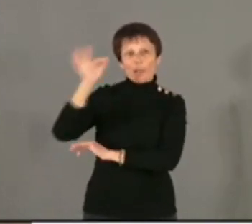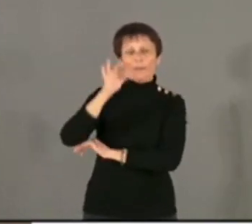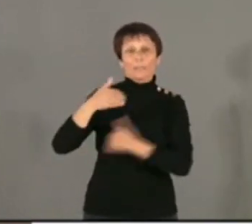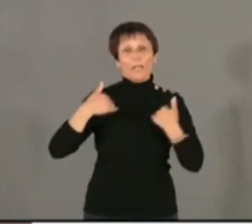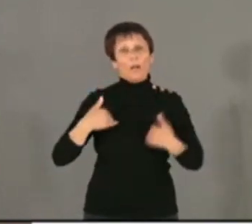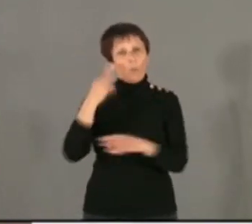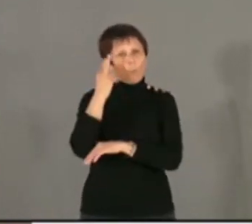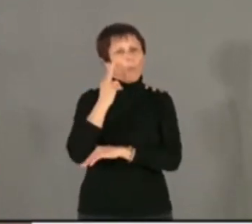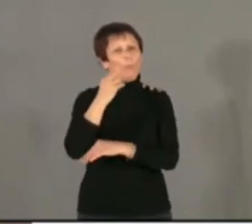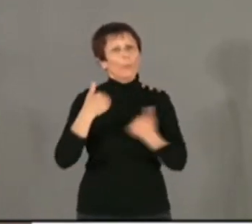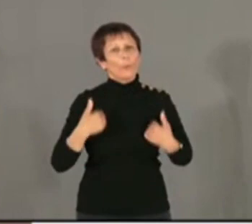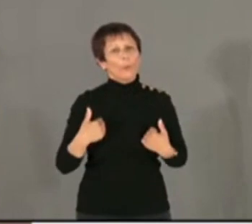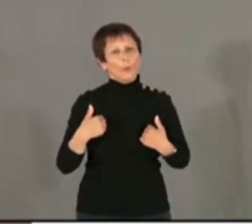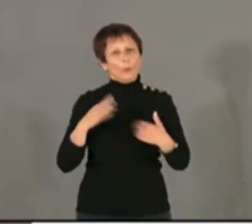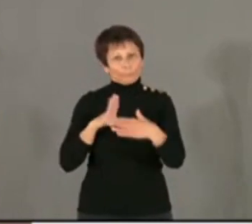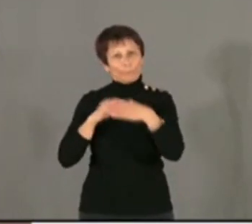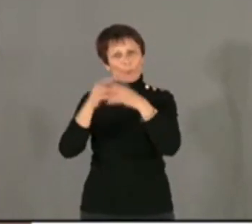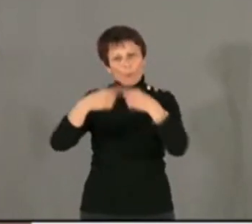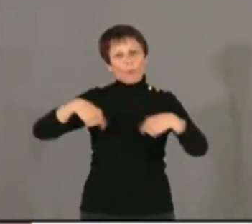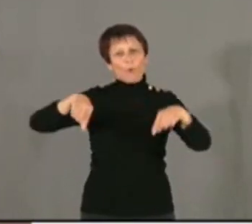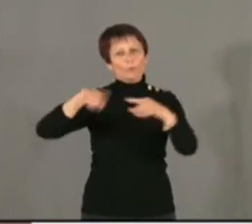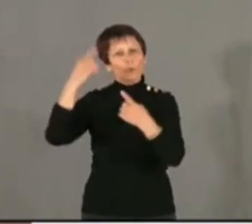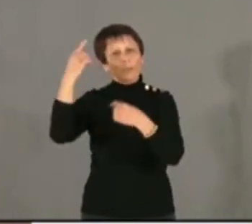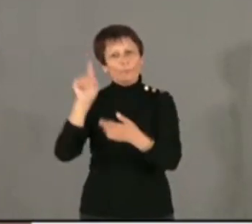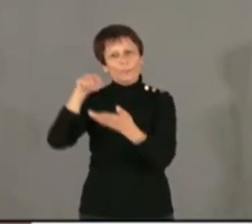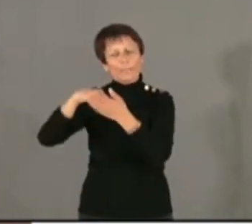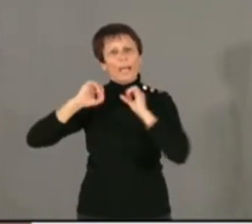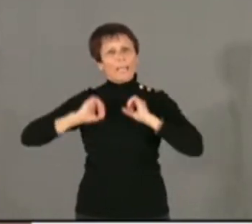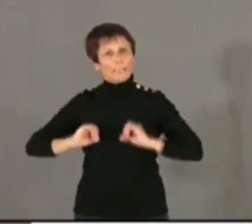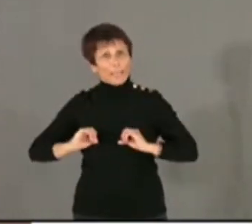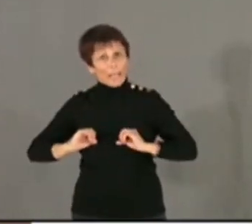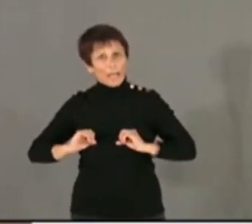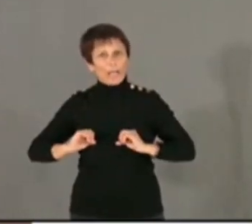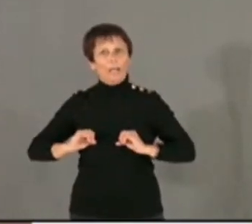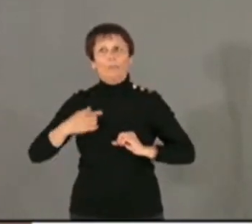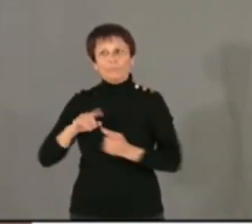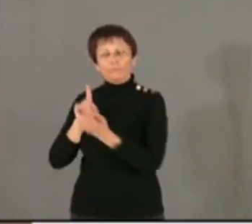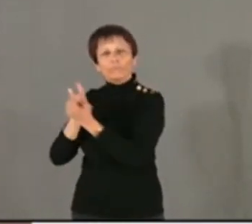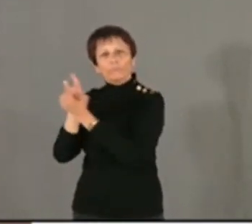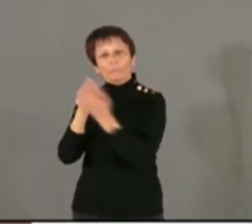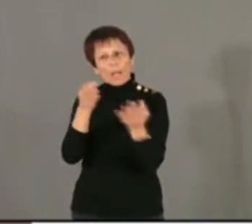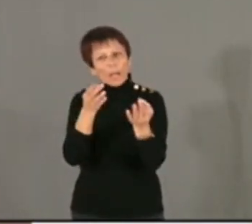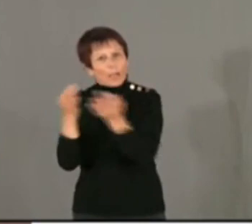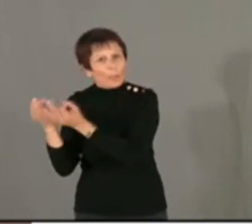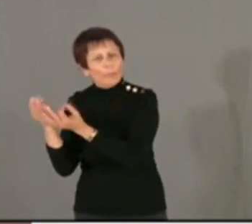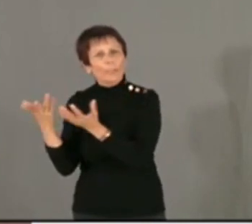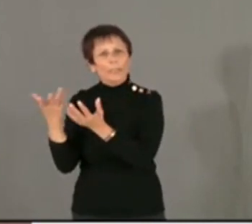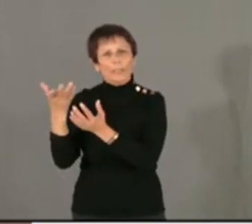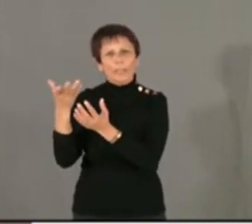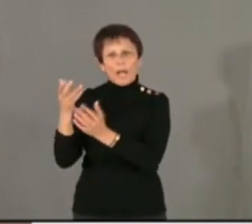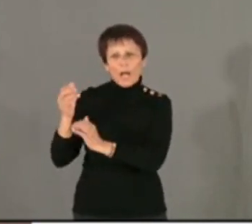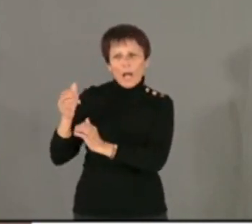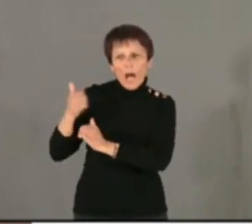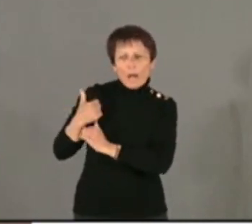'honneur d'être membre de la commission de la défense au Sénat. Et je rencontre régulièrement des forces